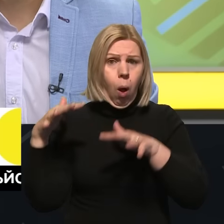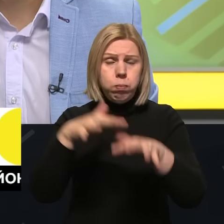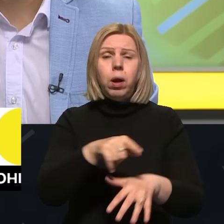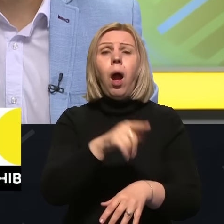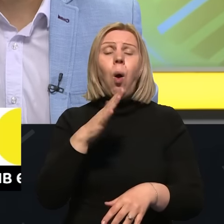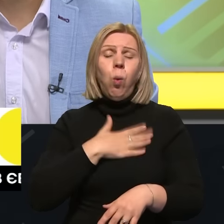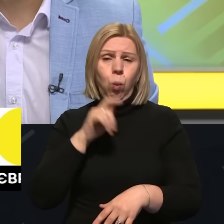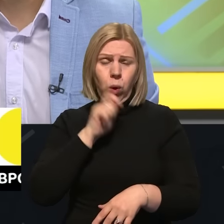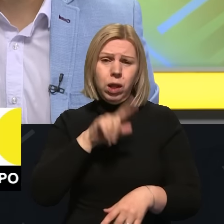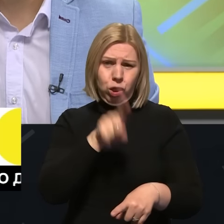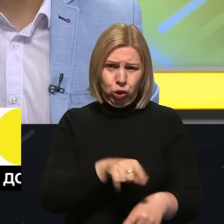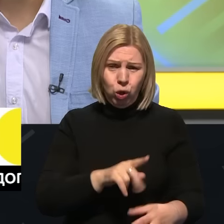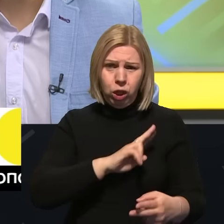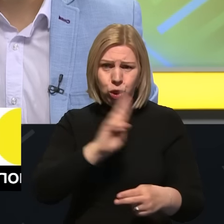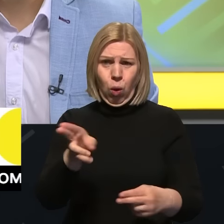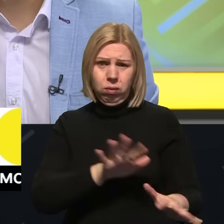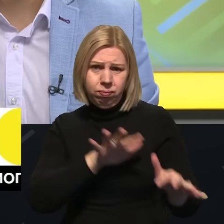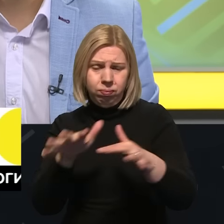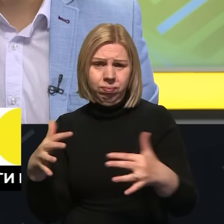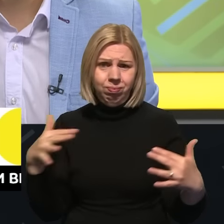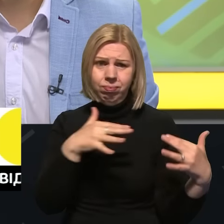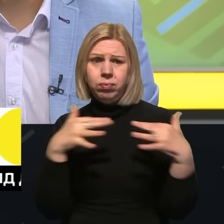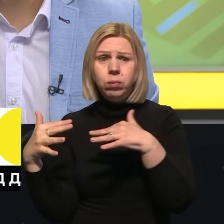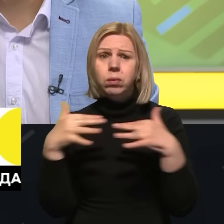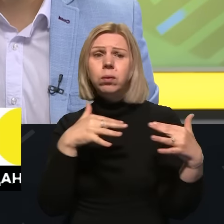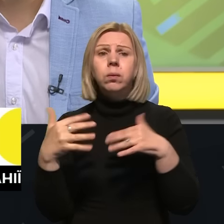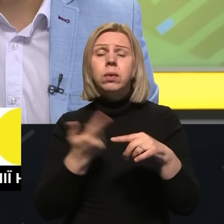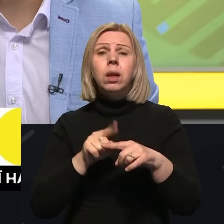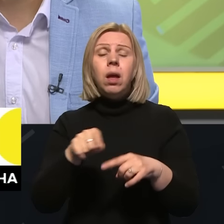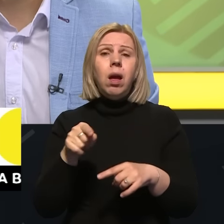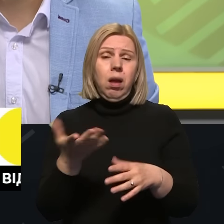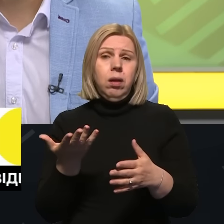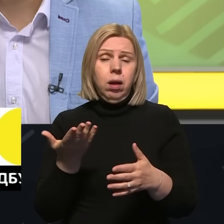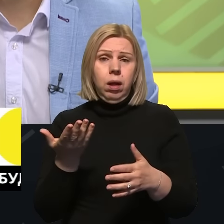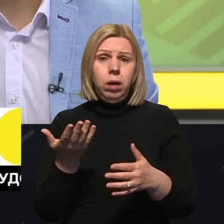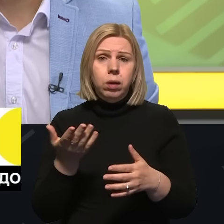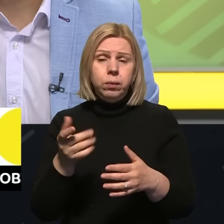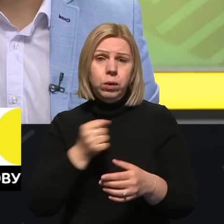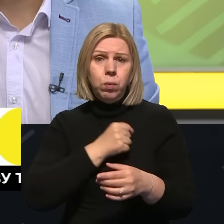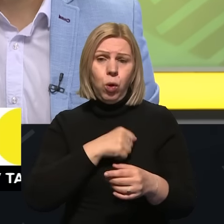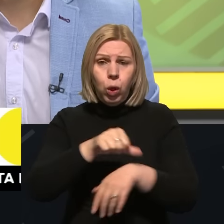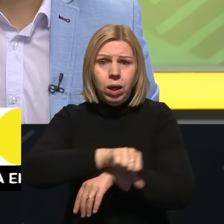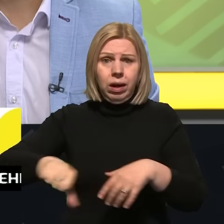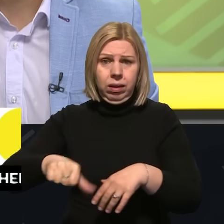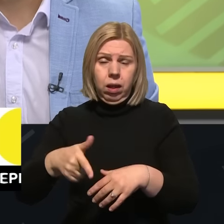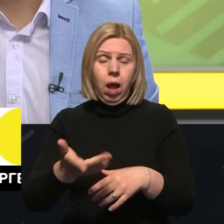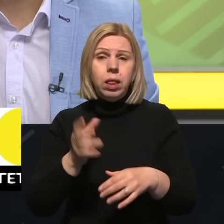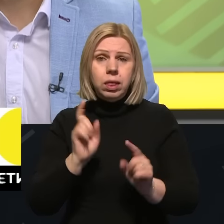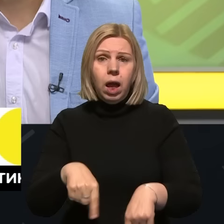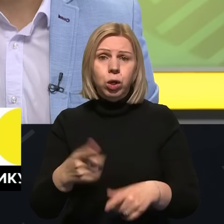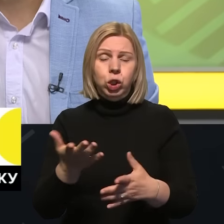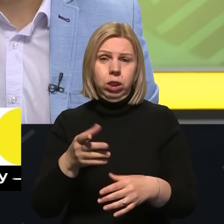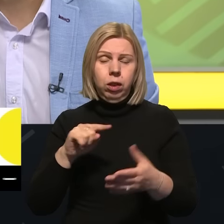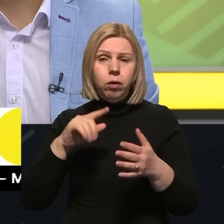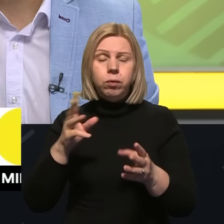також штурмують підрозділи противника, позиції їхні, відбивають його і оборонні рубежі окупантів, а також вогневі